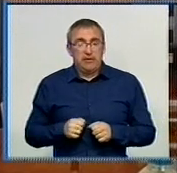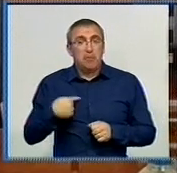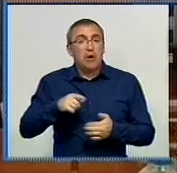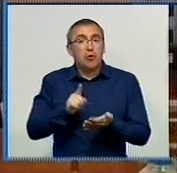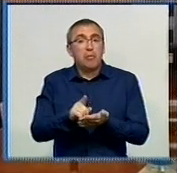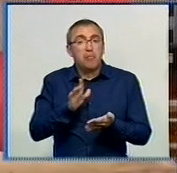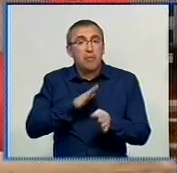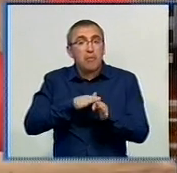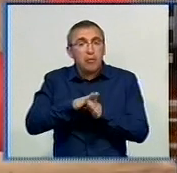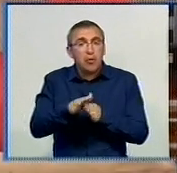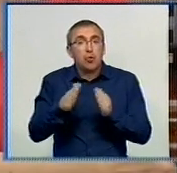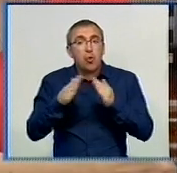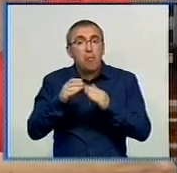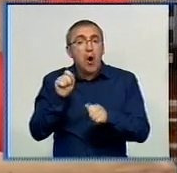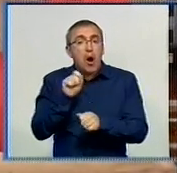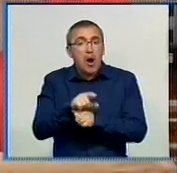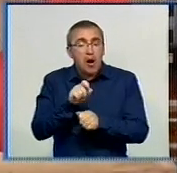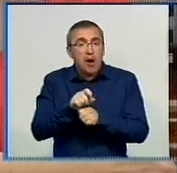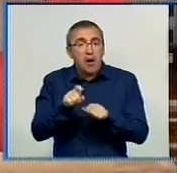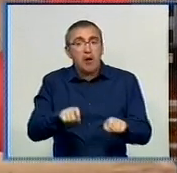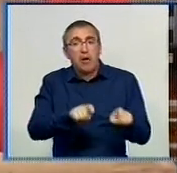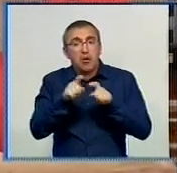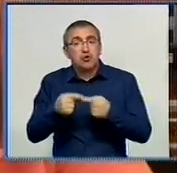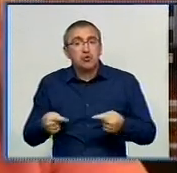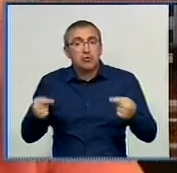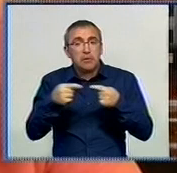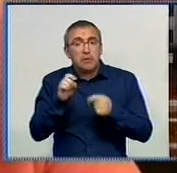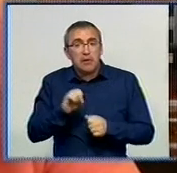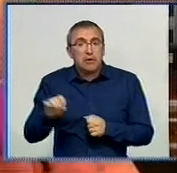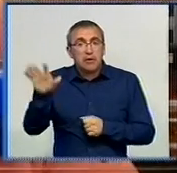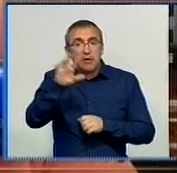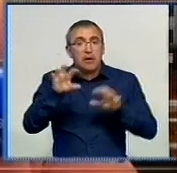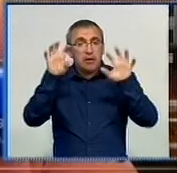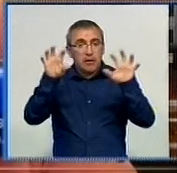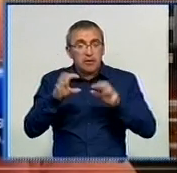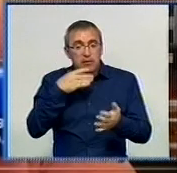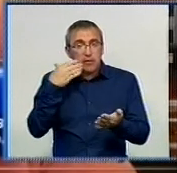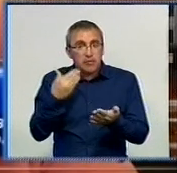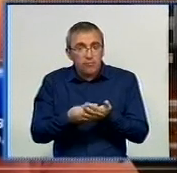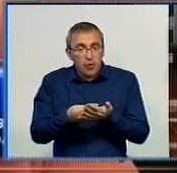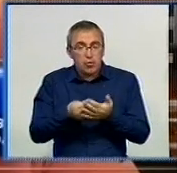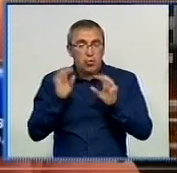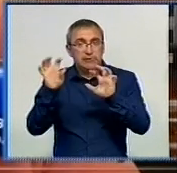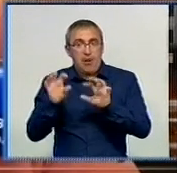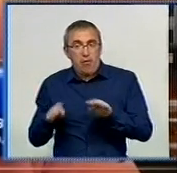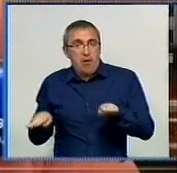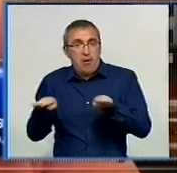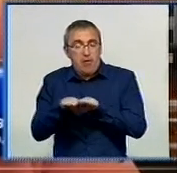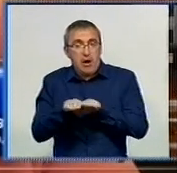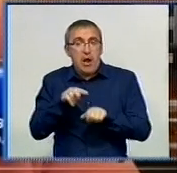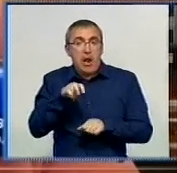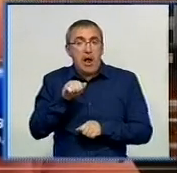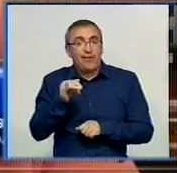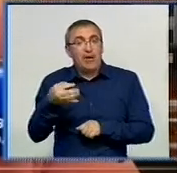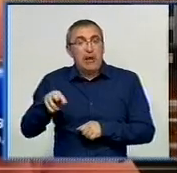виконувати домашню роботу, перевести в відповідь з европейським законодавством і в своєго законодавство. Латвія,